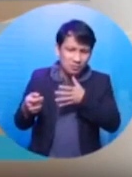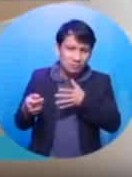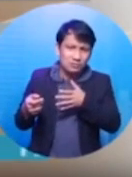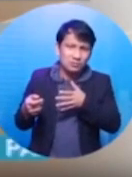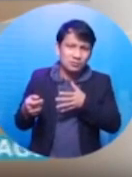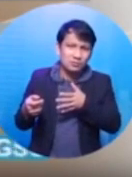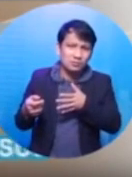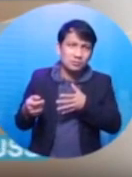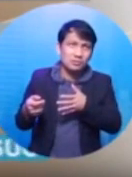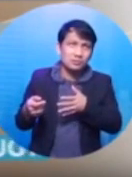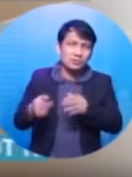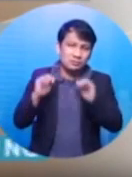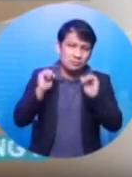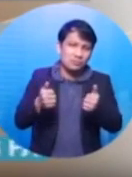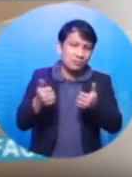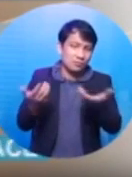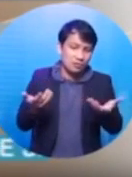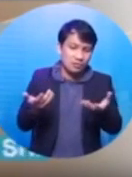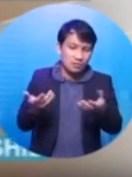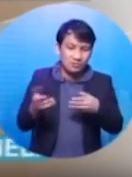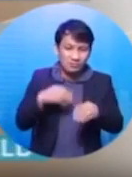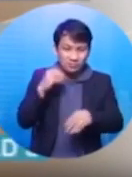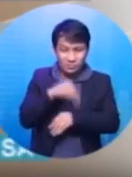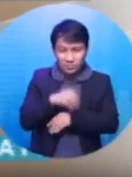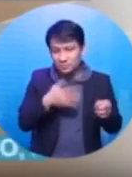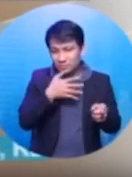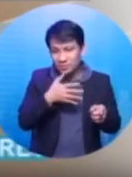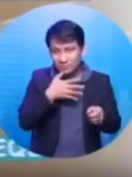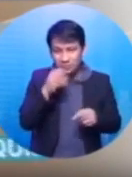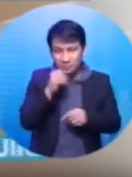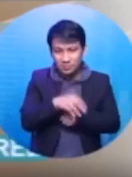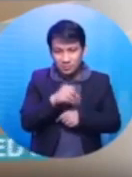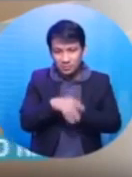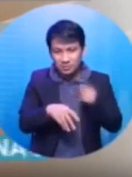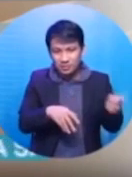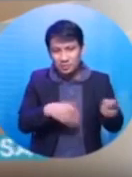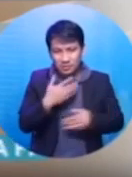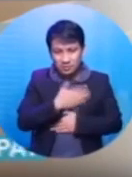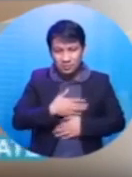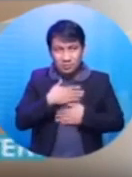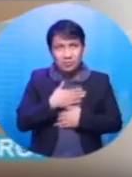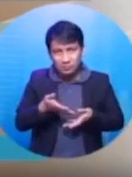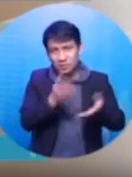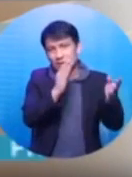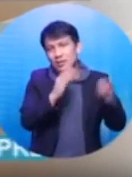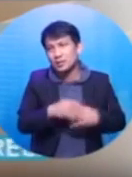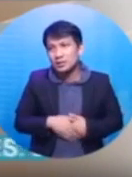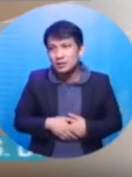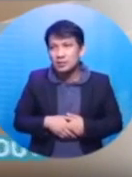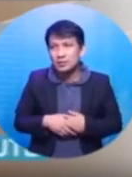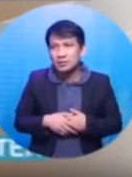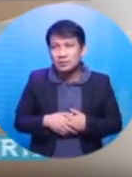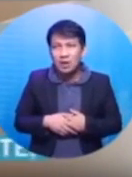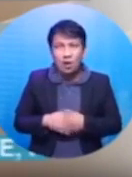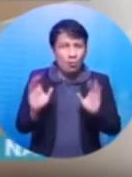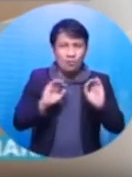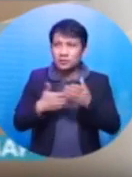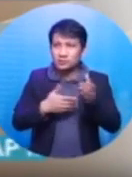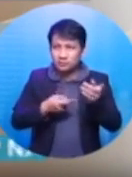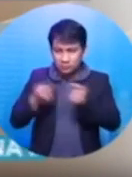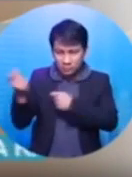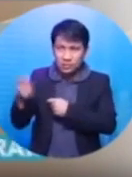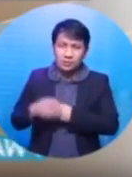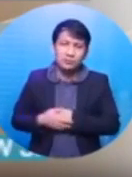Wala na po kami doon. Good. Ngayon, kung hobby niya talaga ang mag-chismis, yun ang kinaliligaya niya, let it be. Di ba? At least, wala ka na